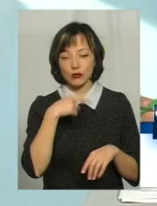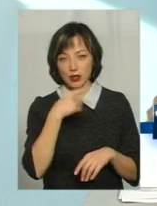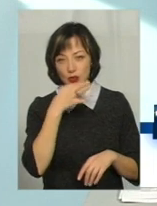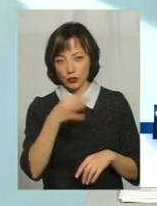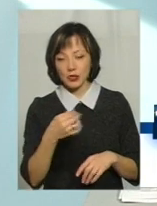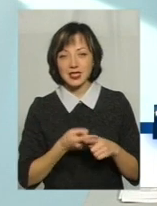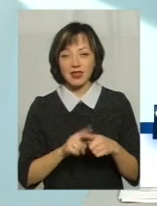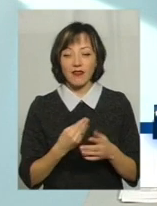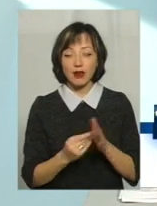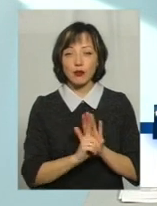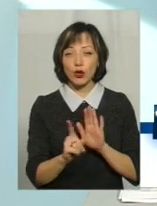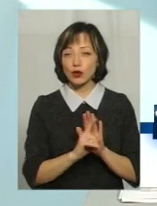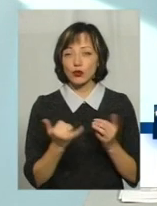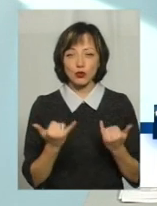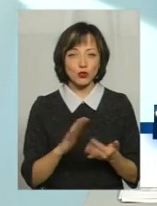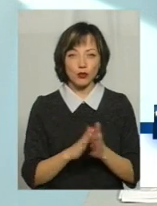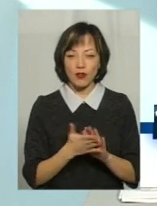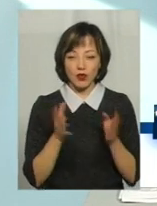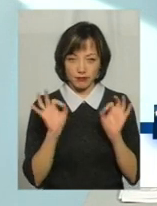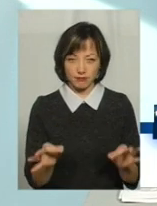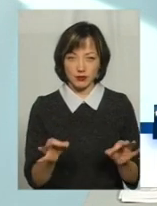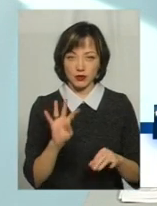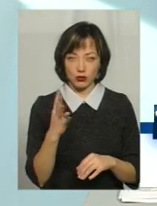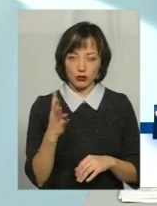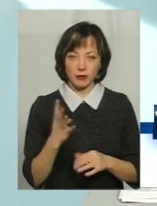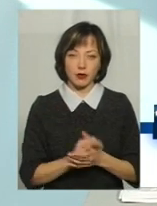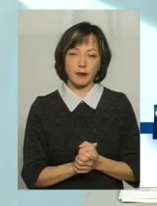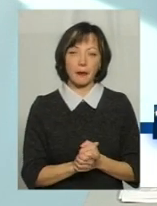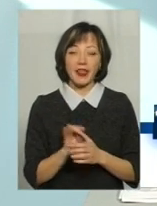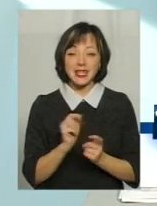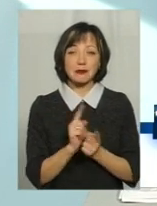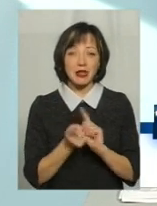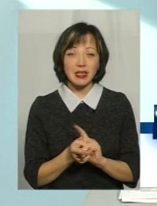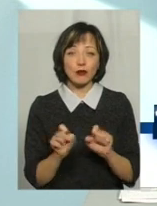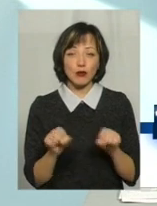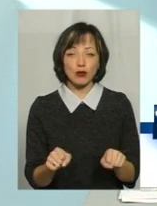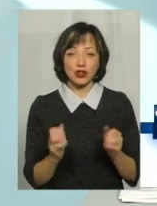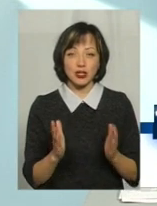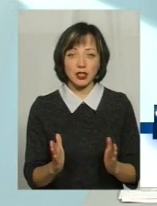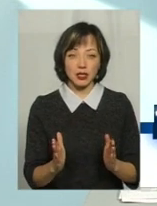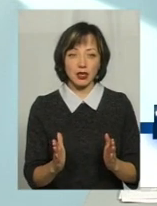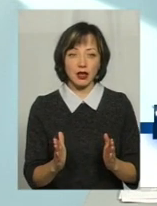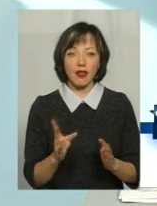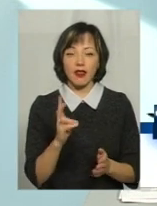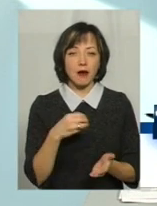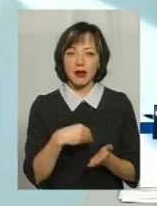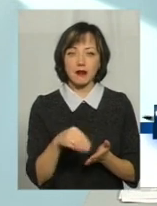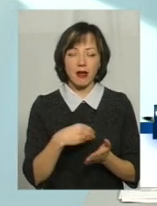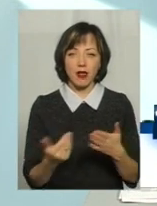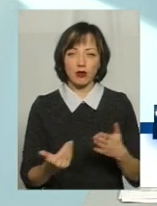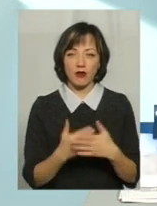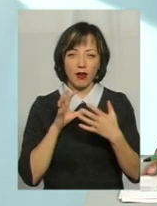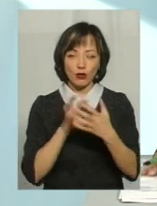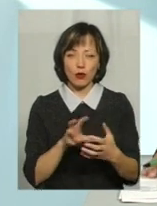Ця вартість проїзду в нас сьогоднішніх умов є адекватною, 4 гривні. І змінити її може тільки, там, не придбання нових транспортних